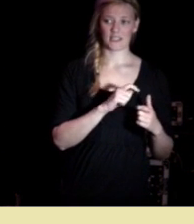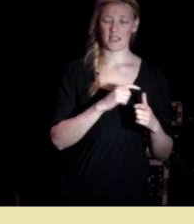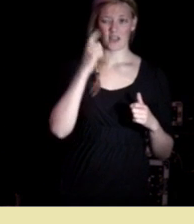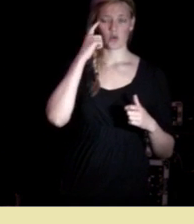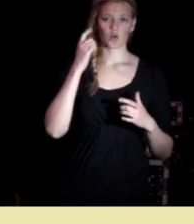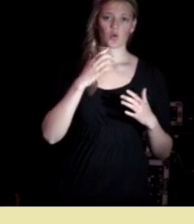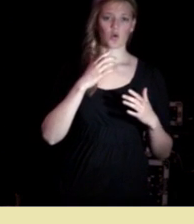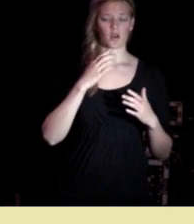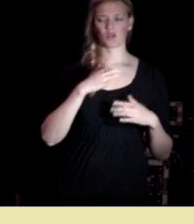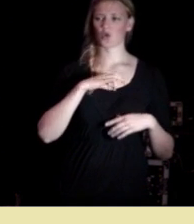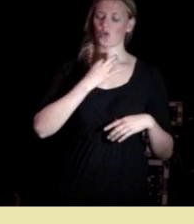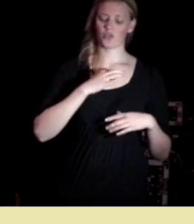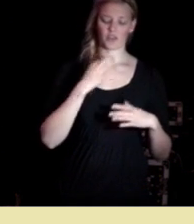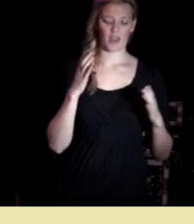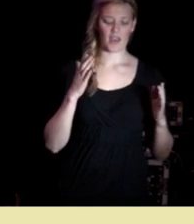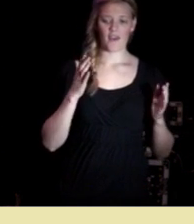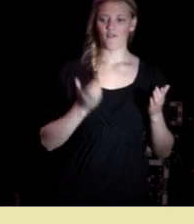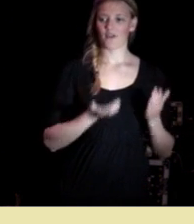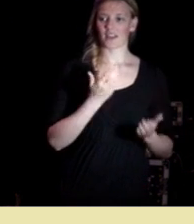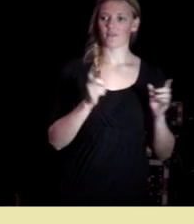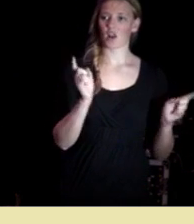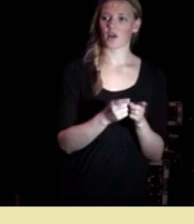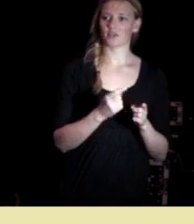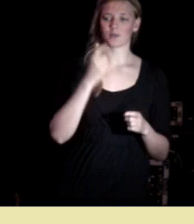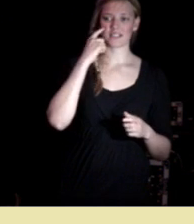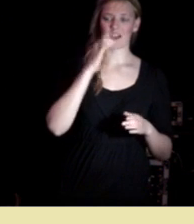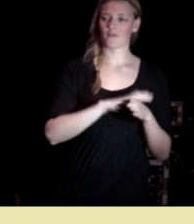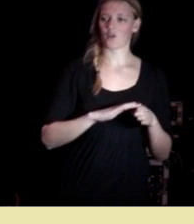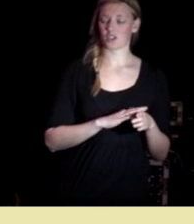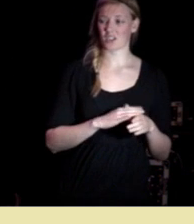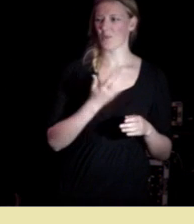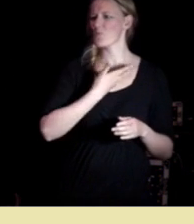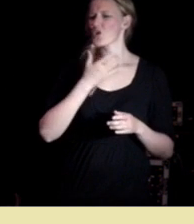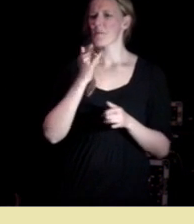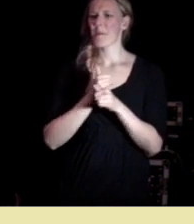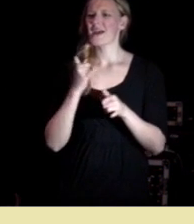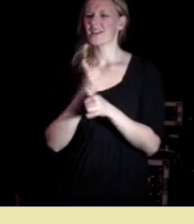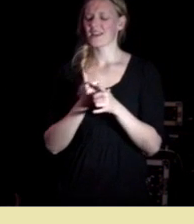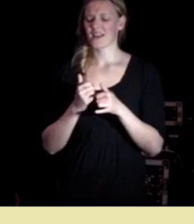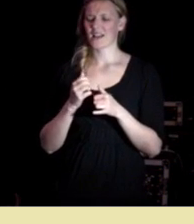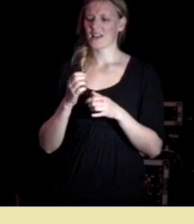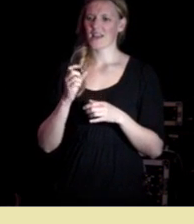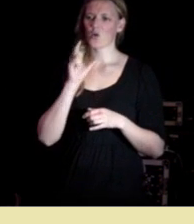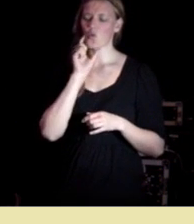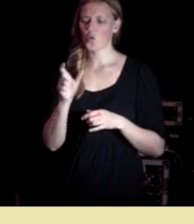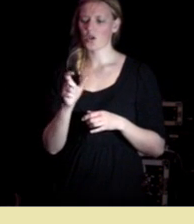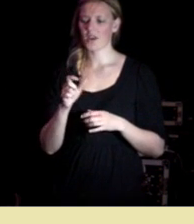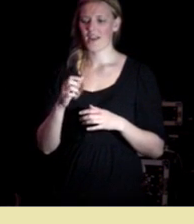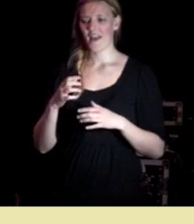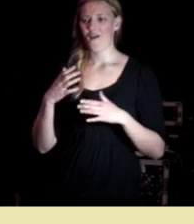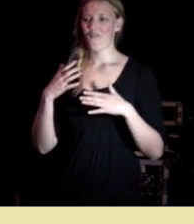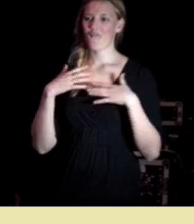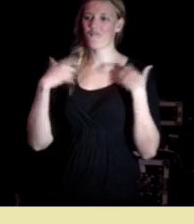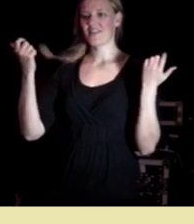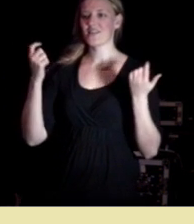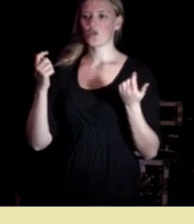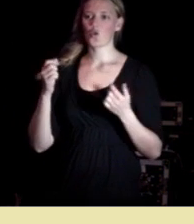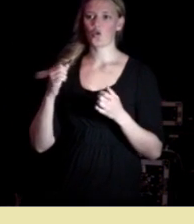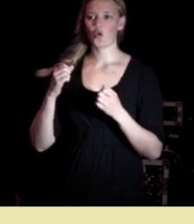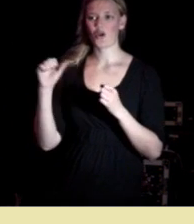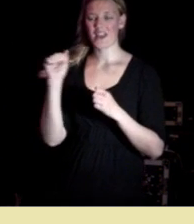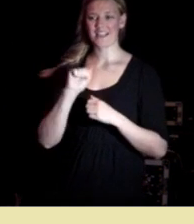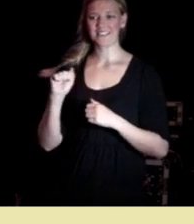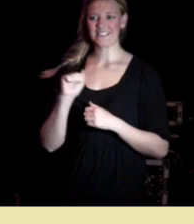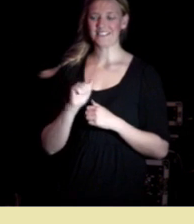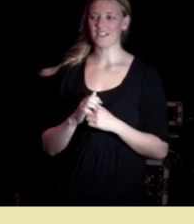som selvfølelsen min dette er ironisk sagt vi får nye rare ord fittorexia altså noen går seg vel i helsestudio